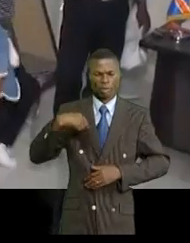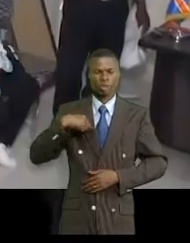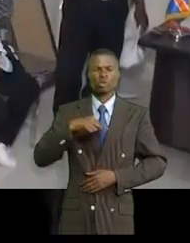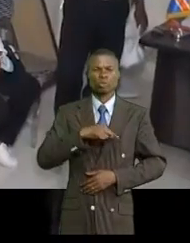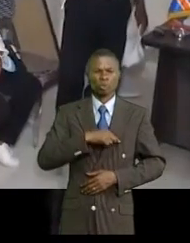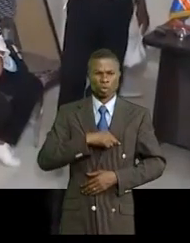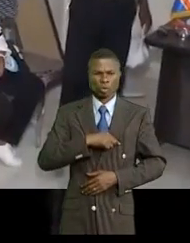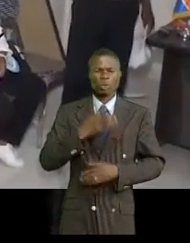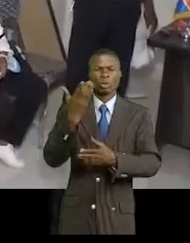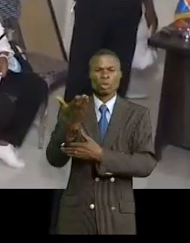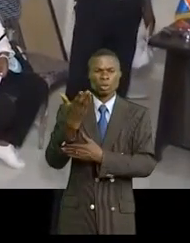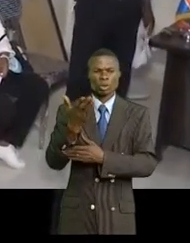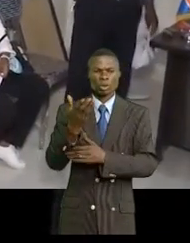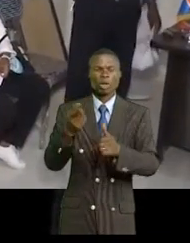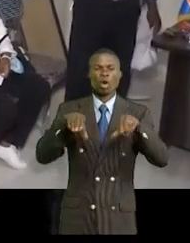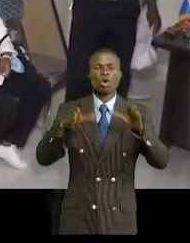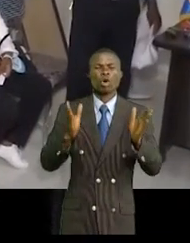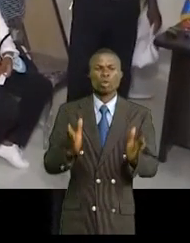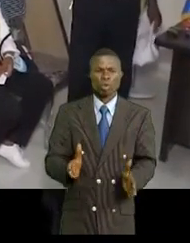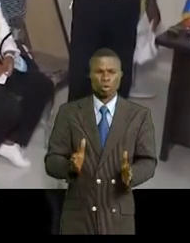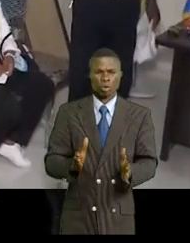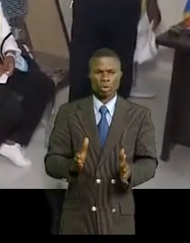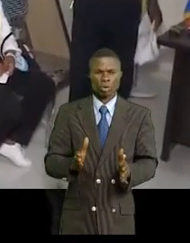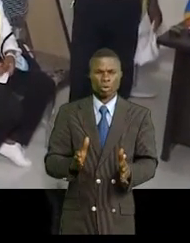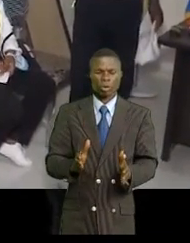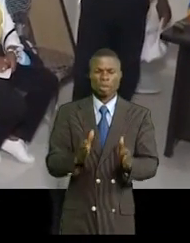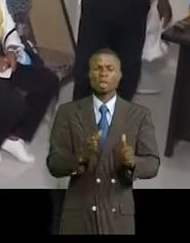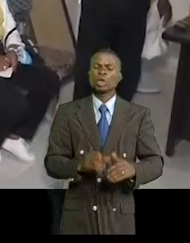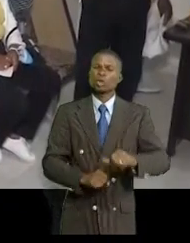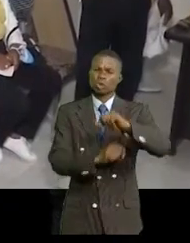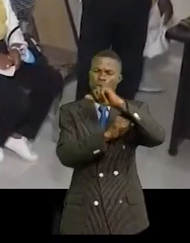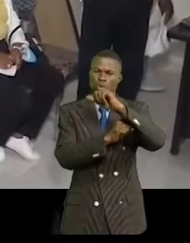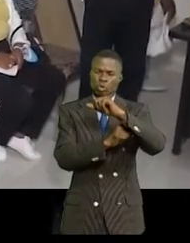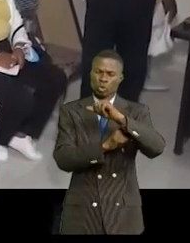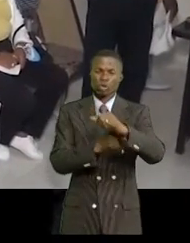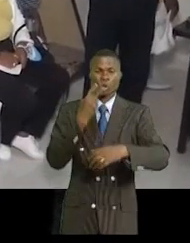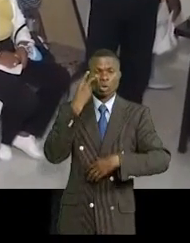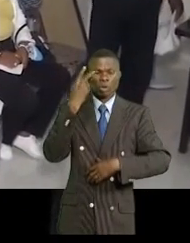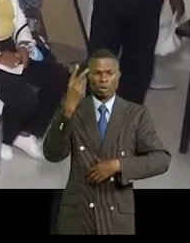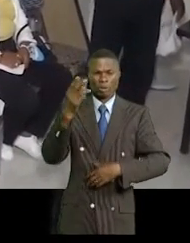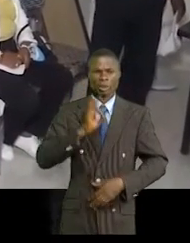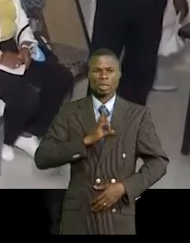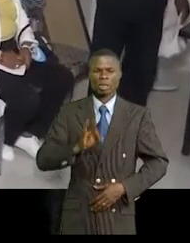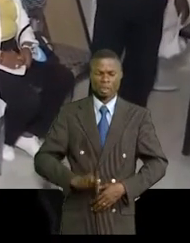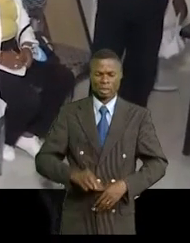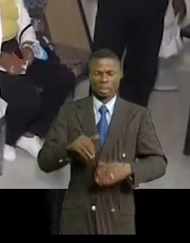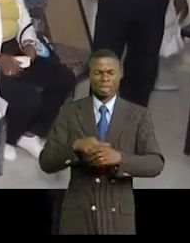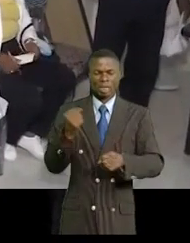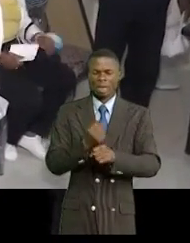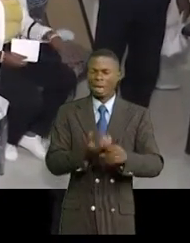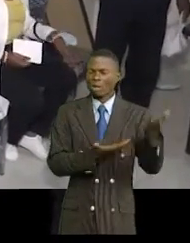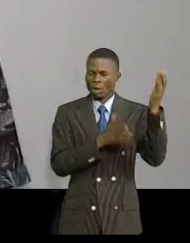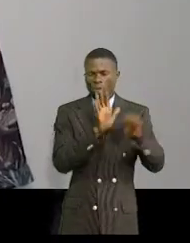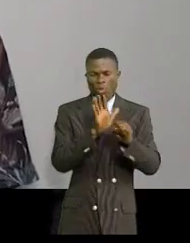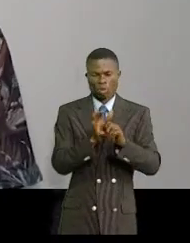alliance. Nous demandons de ce groupe des Congolais de s'arranger derrière et d'assister aussi Sisekeli dans sa mission. C'est ce qui est très